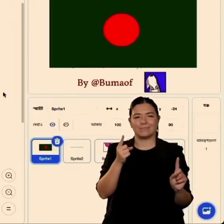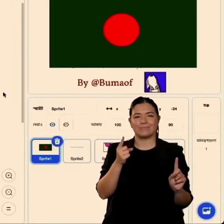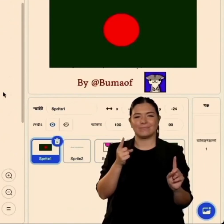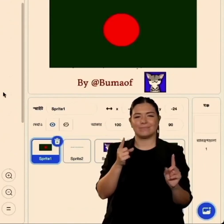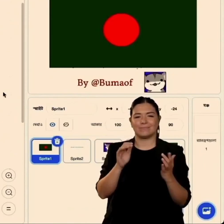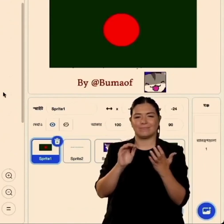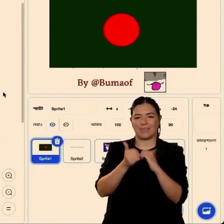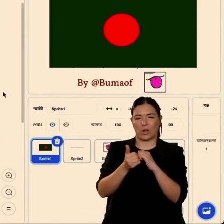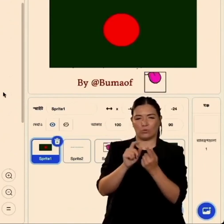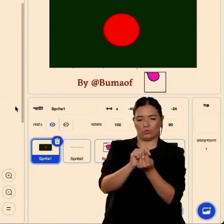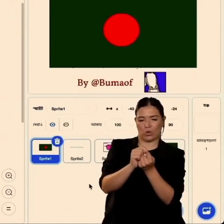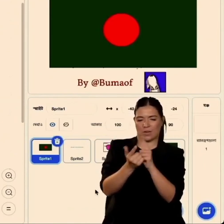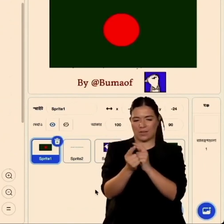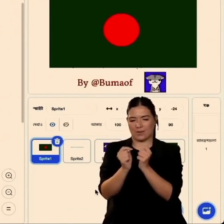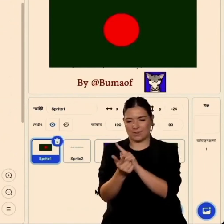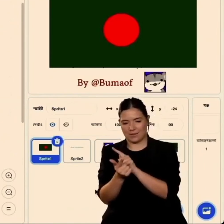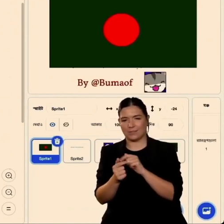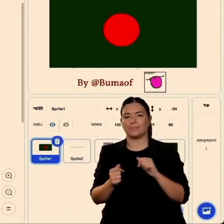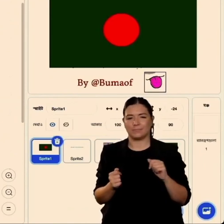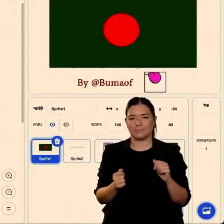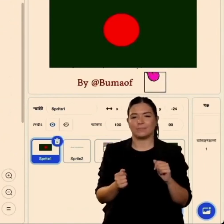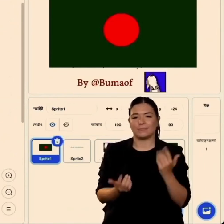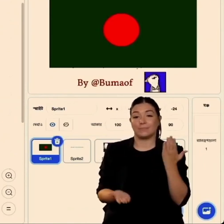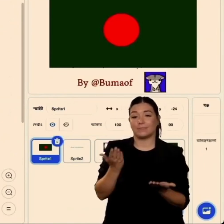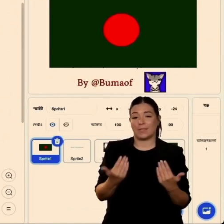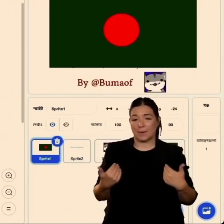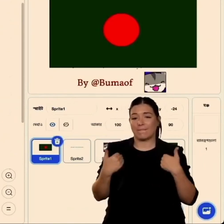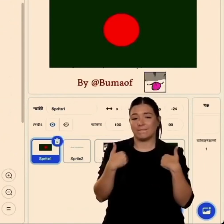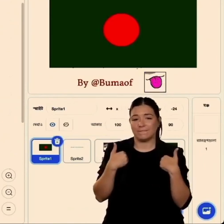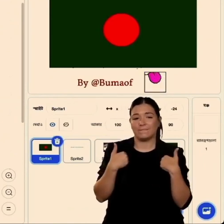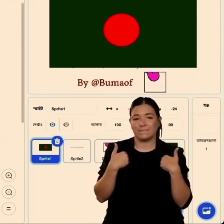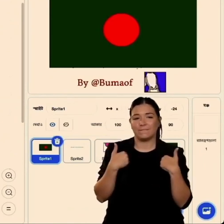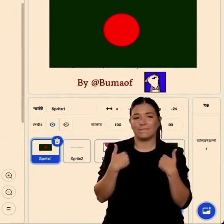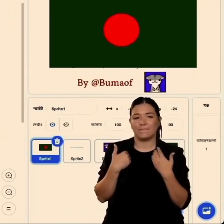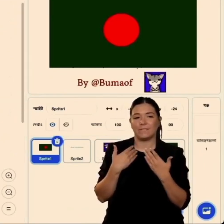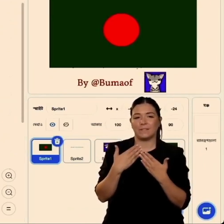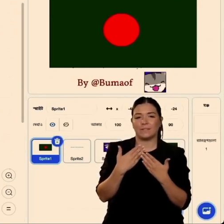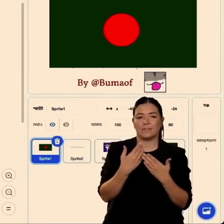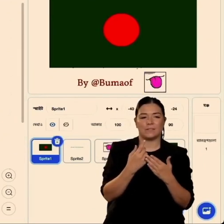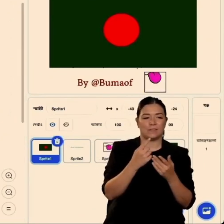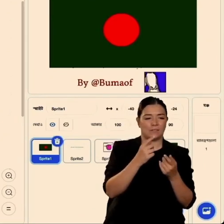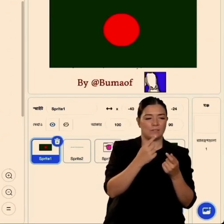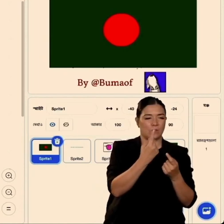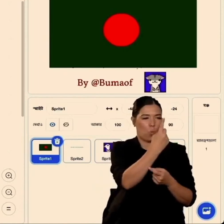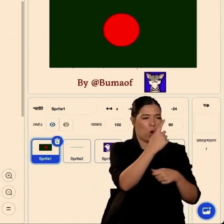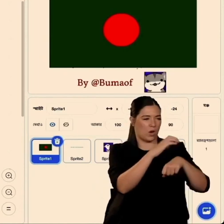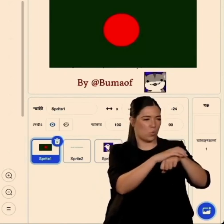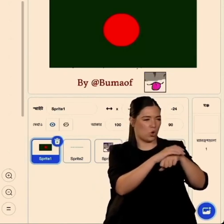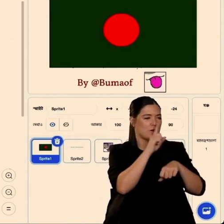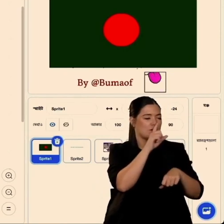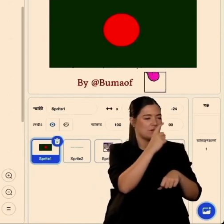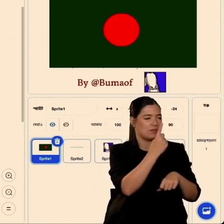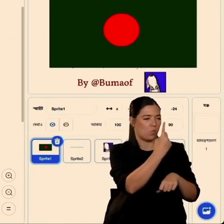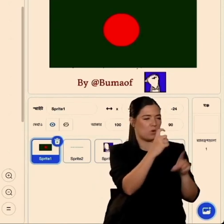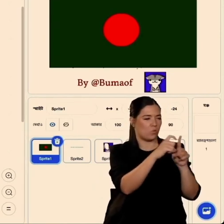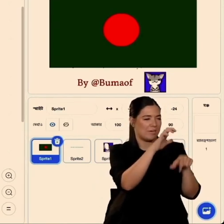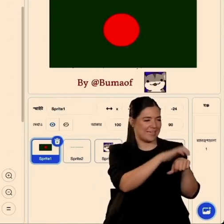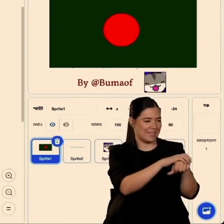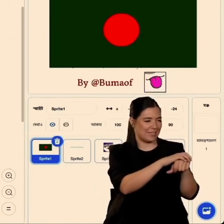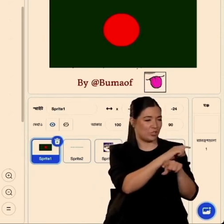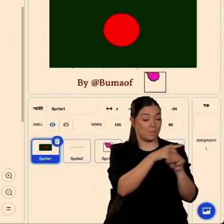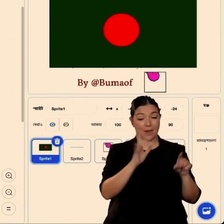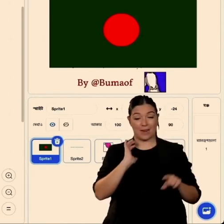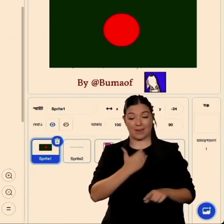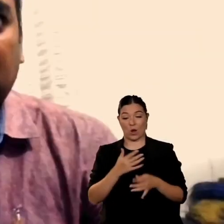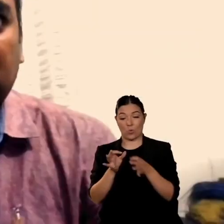esprimere il mese scorso abbiamo avuto un workshop di tre giorni con persone di diverse zone diverse